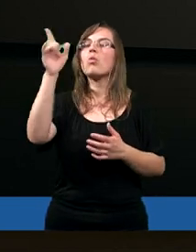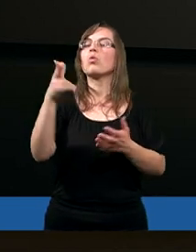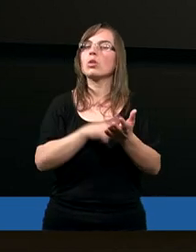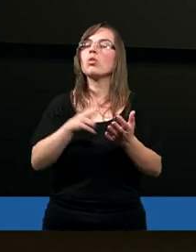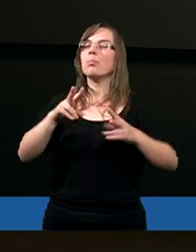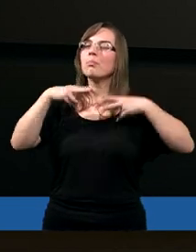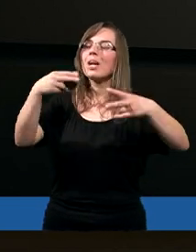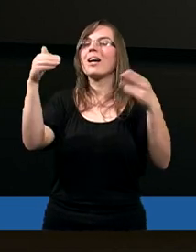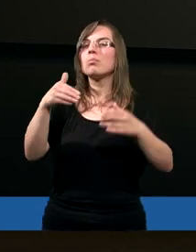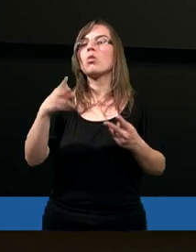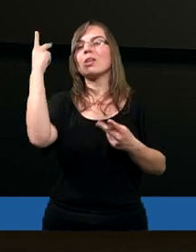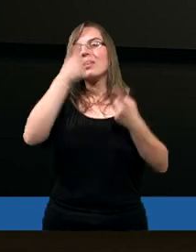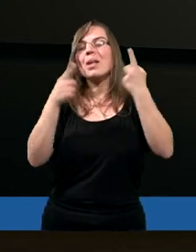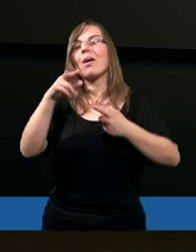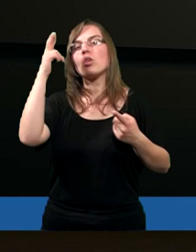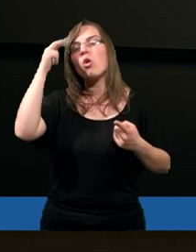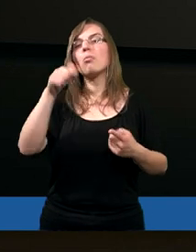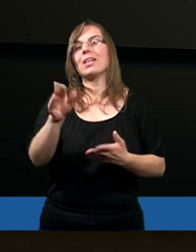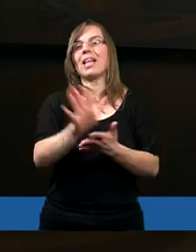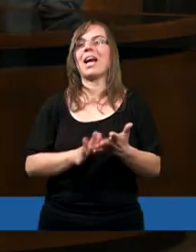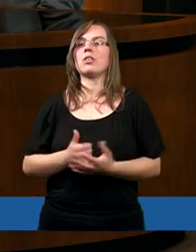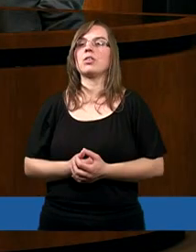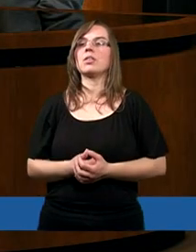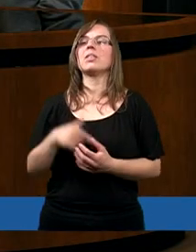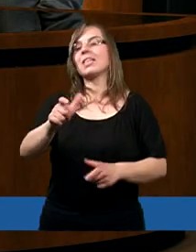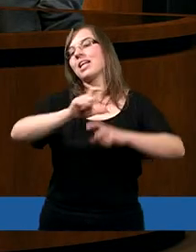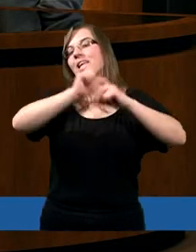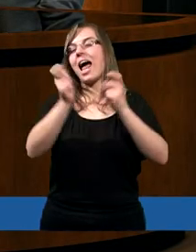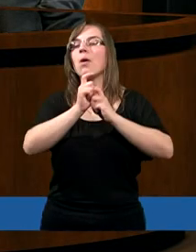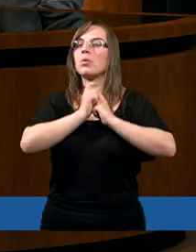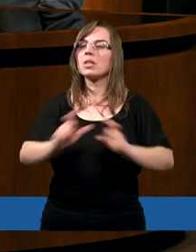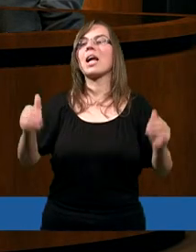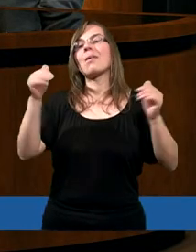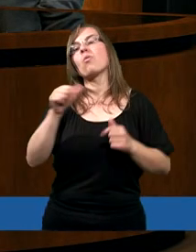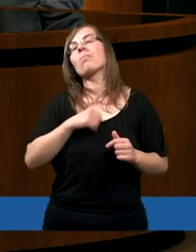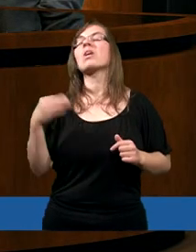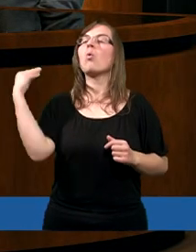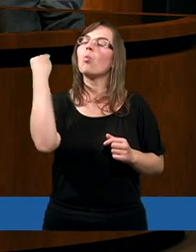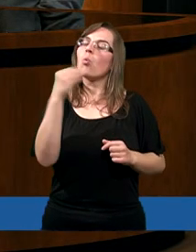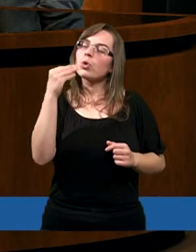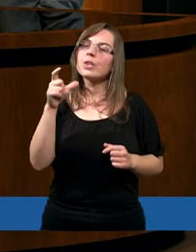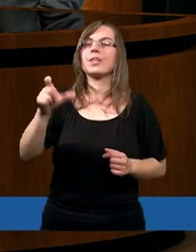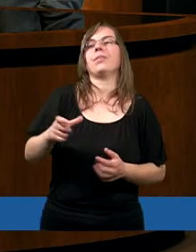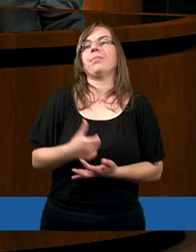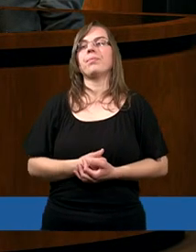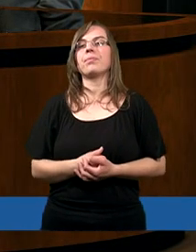w naszym życiu? W jaki sposób możemy te słowa rozumieć? Cały czas możemy się uczyć.